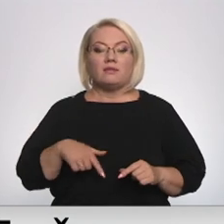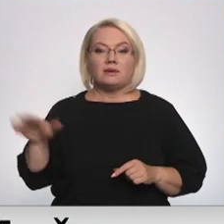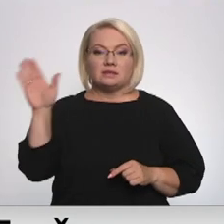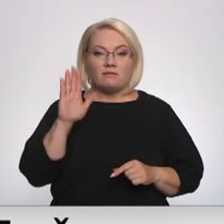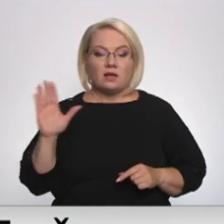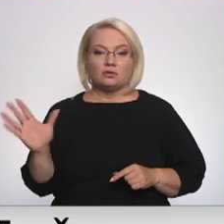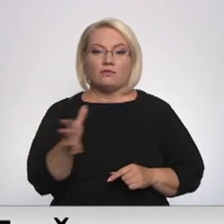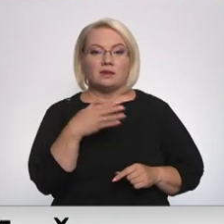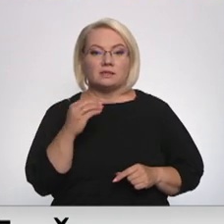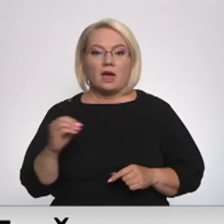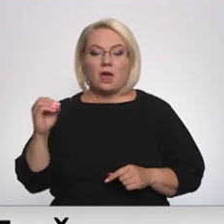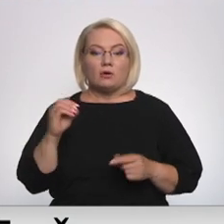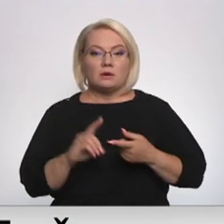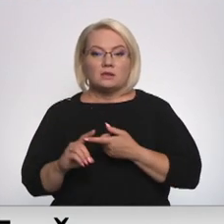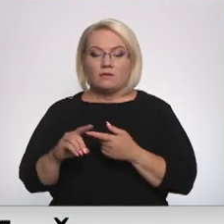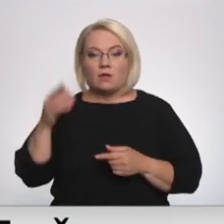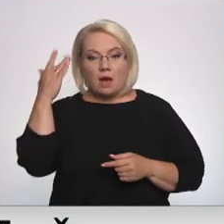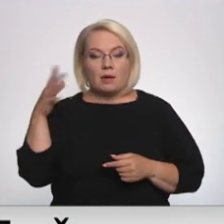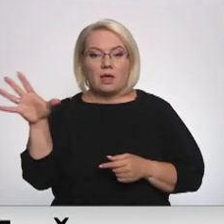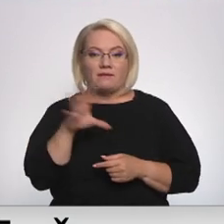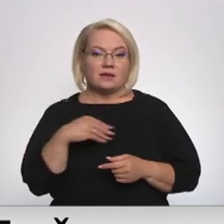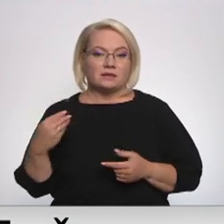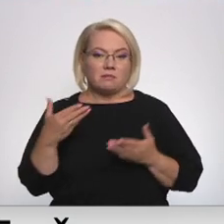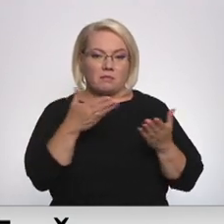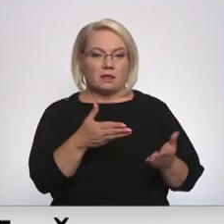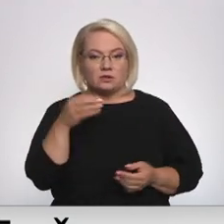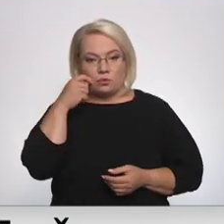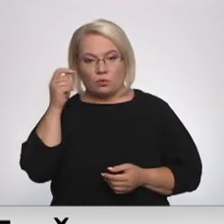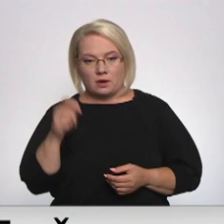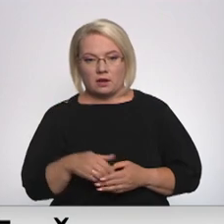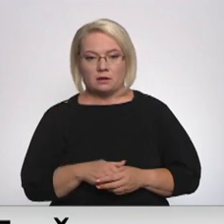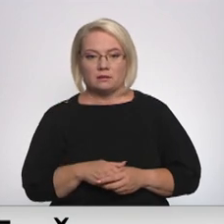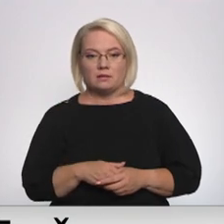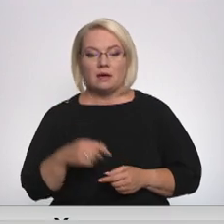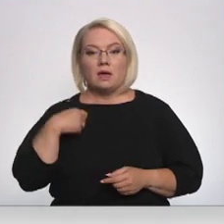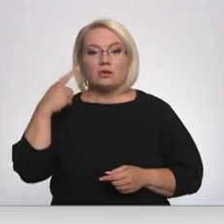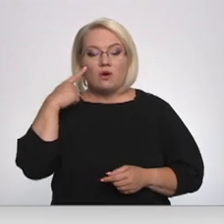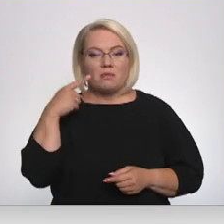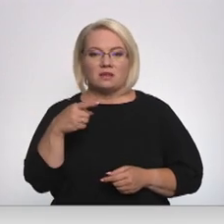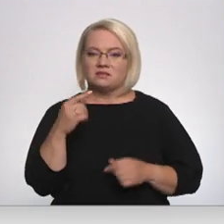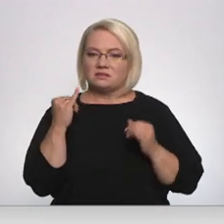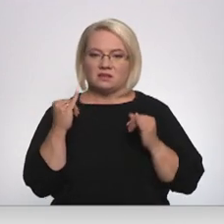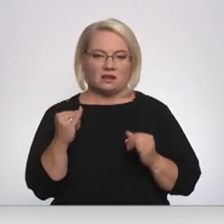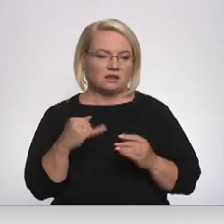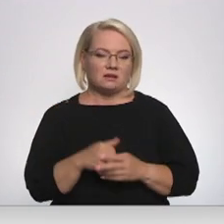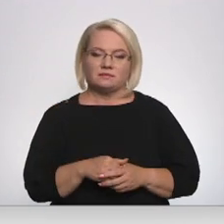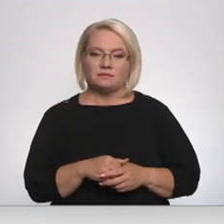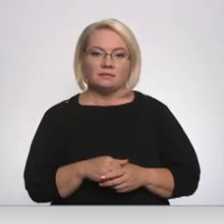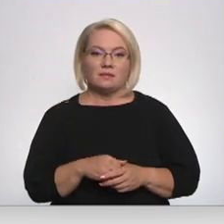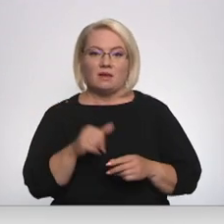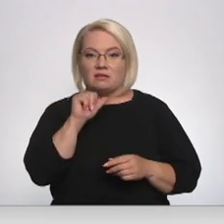un visu Eiropas savienību un Ameriku, lai visu palīdzētu Ukraiņai. Es domāju, ka tas ir slikti.